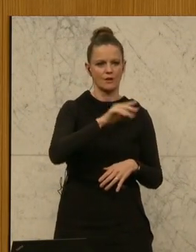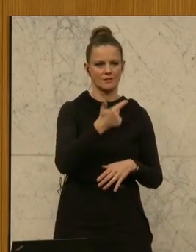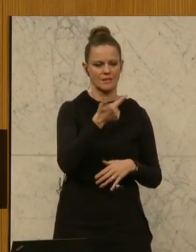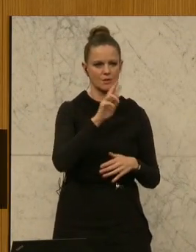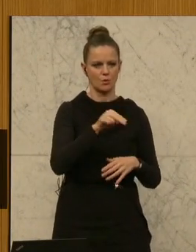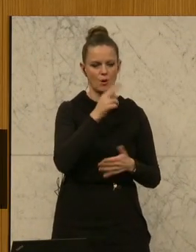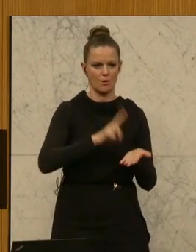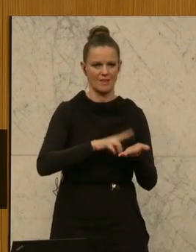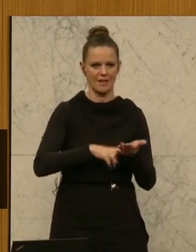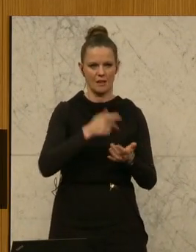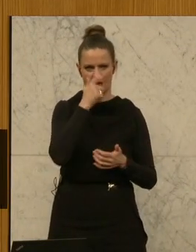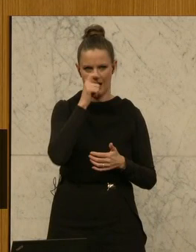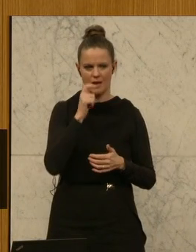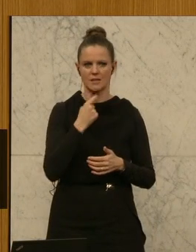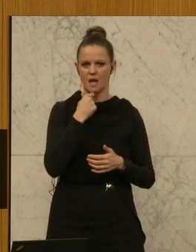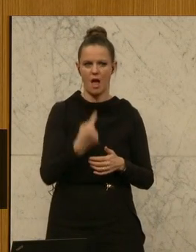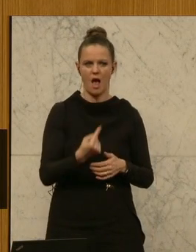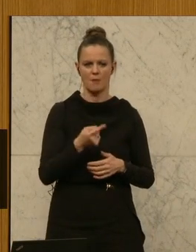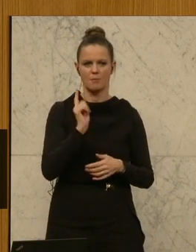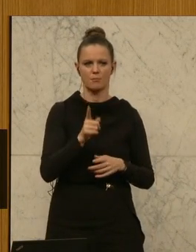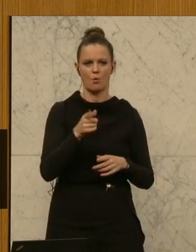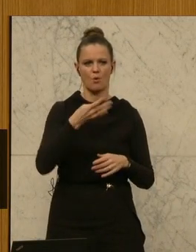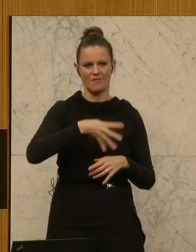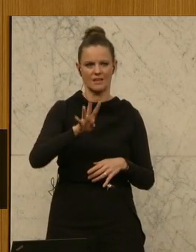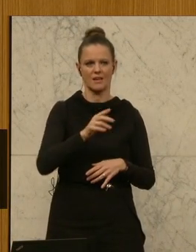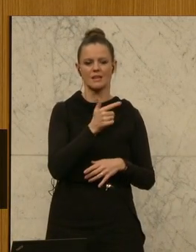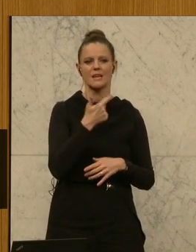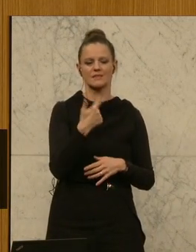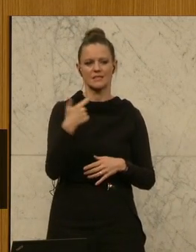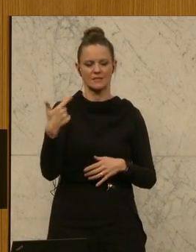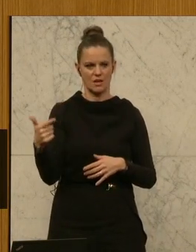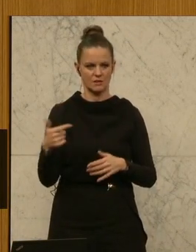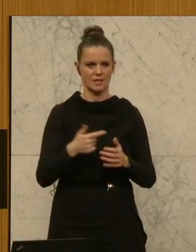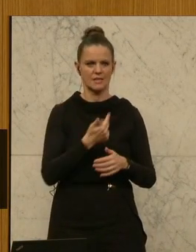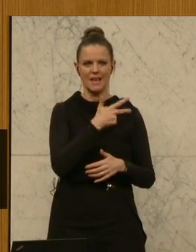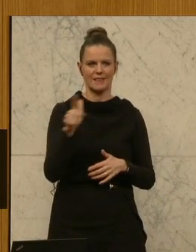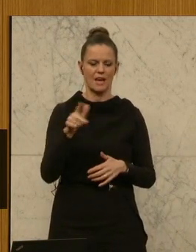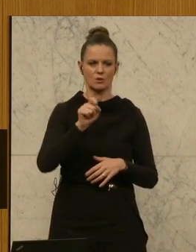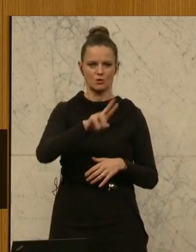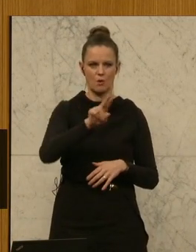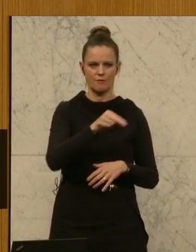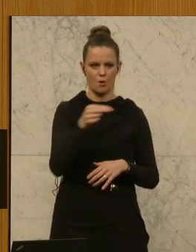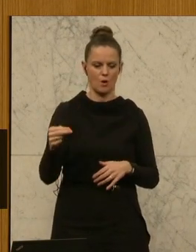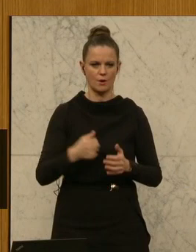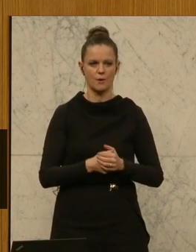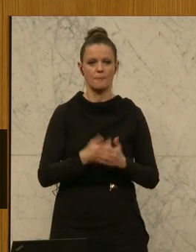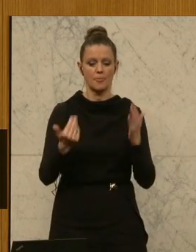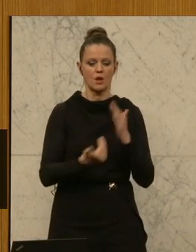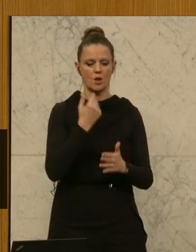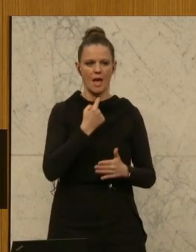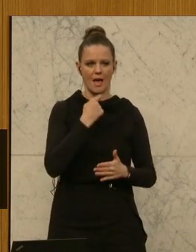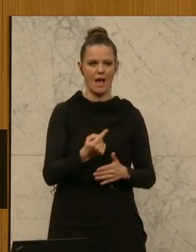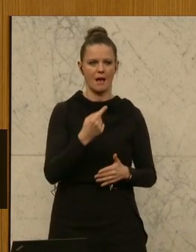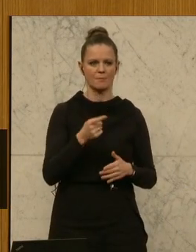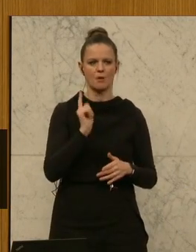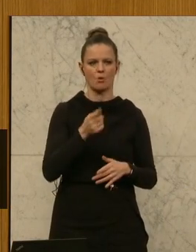netto. Gassvorschreibung pro Quartal 2022 312 Euro. Neue Vorschreibung